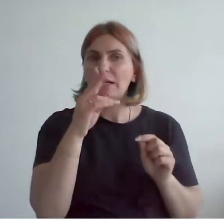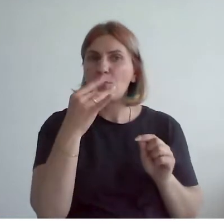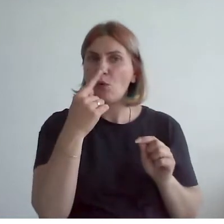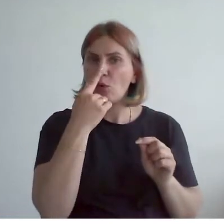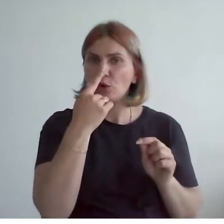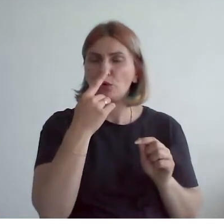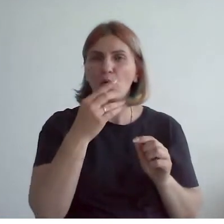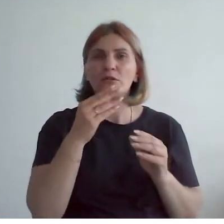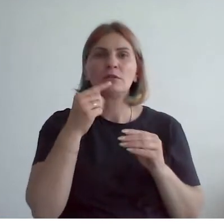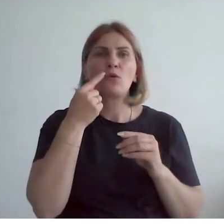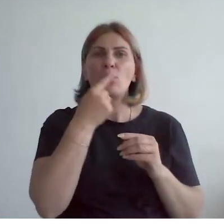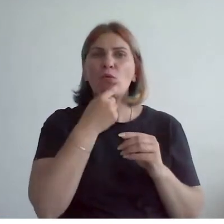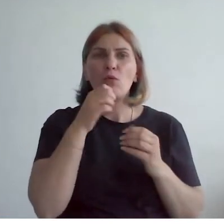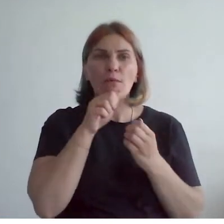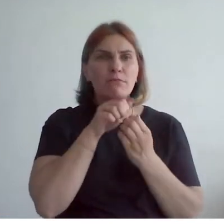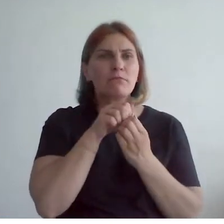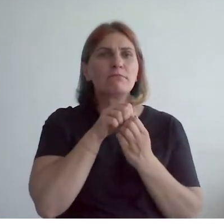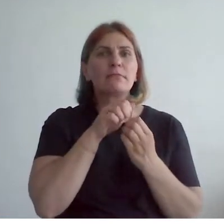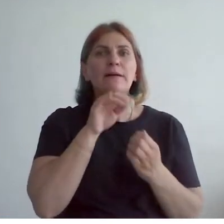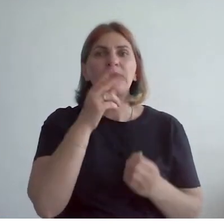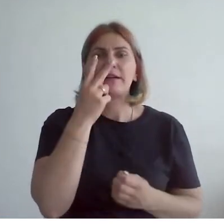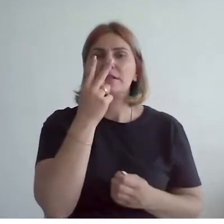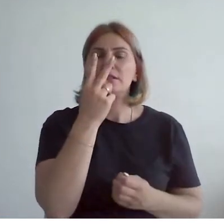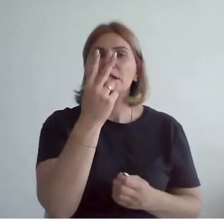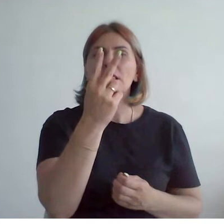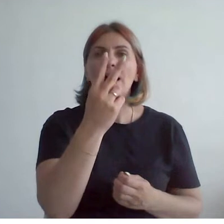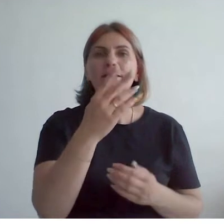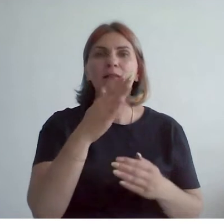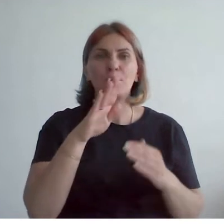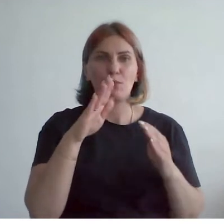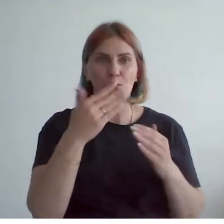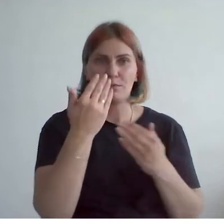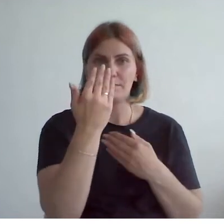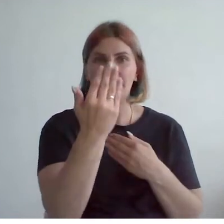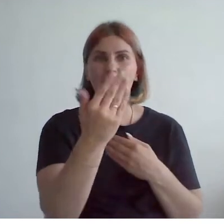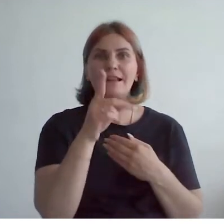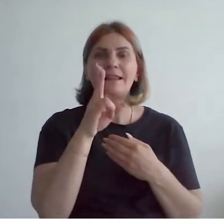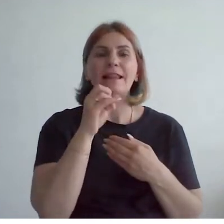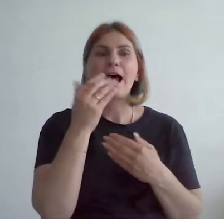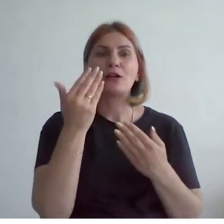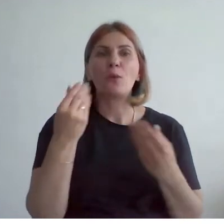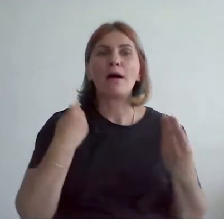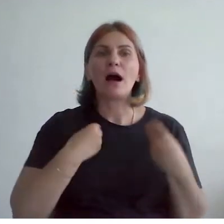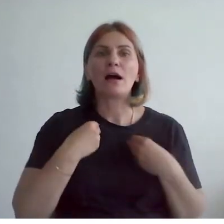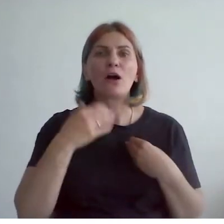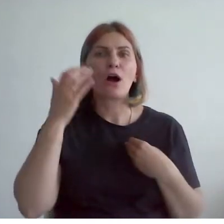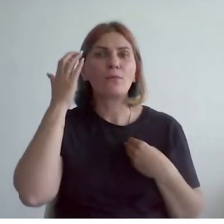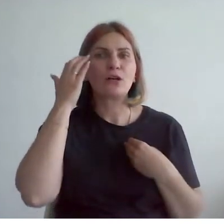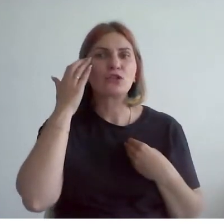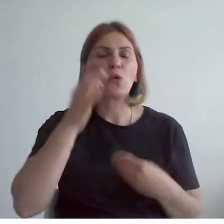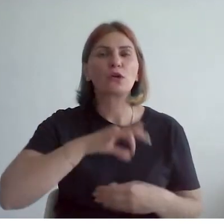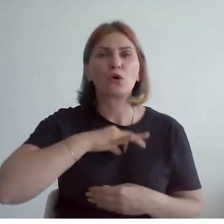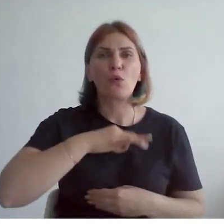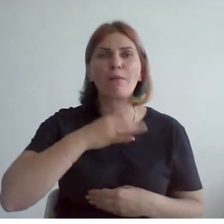губы, взгляд направлен прямо перед собой. На нем черный сюртук, черная рубашка,